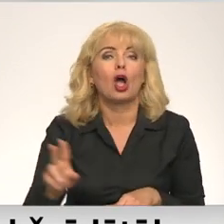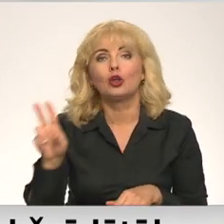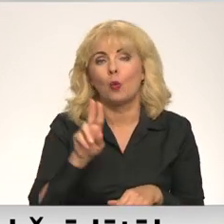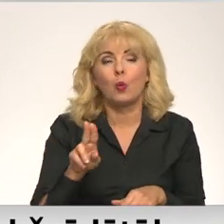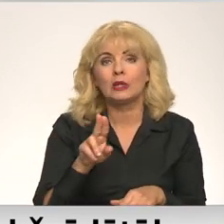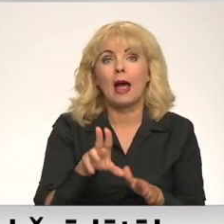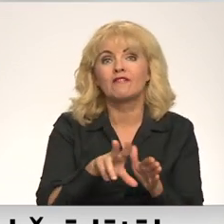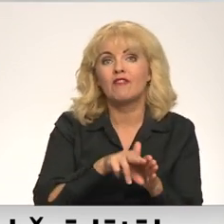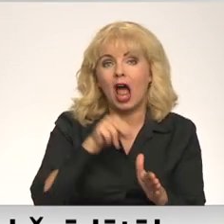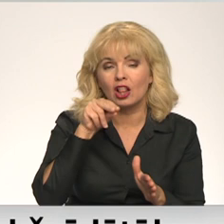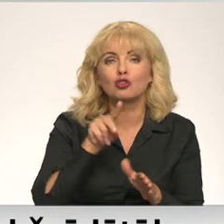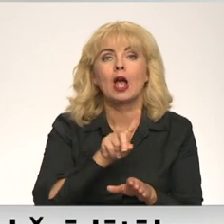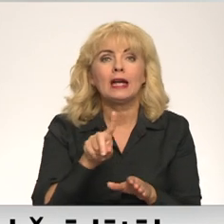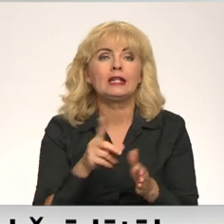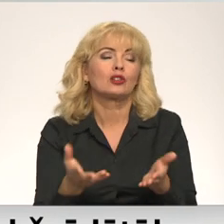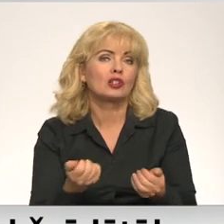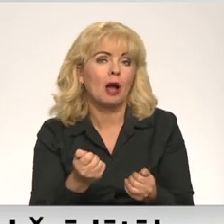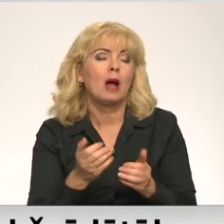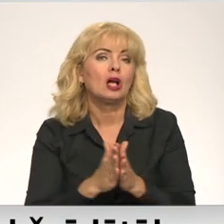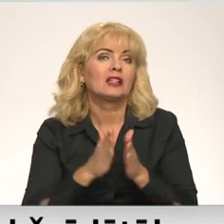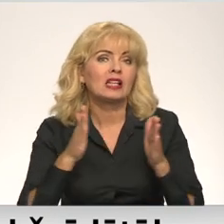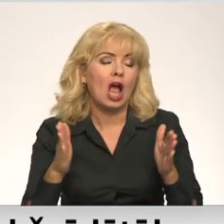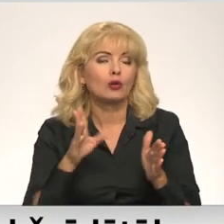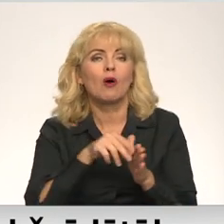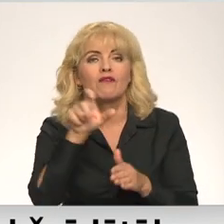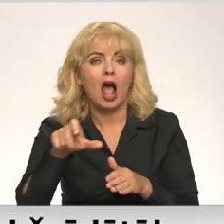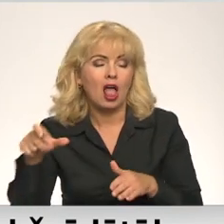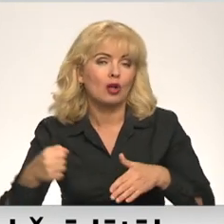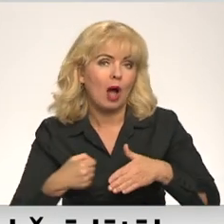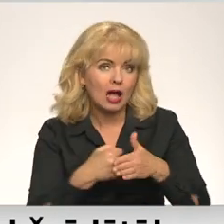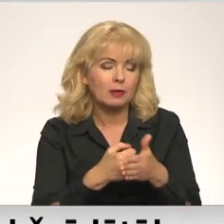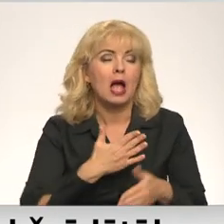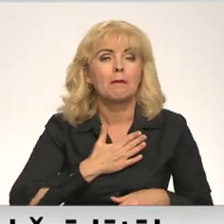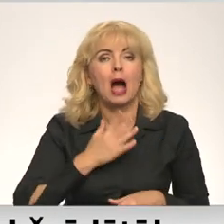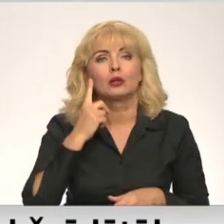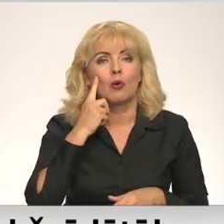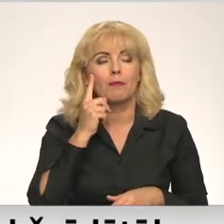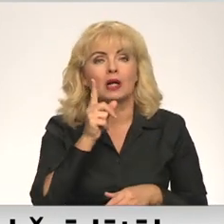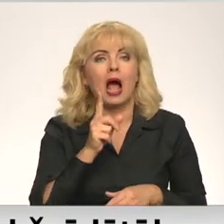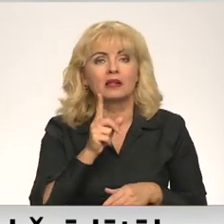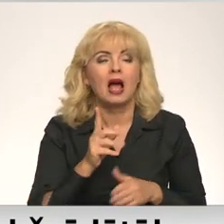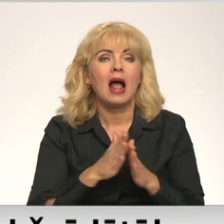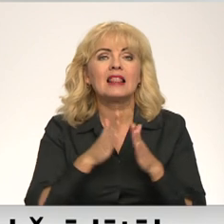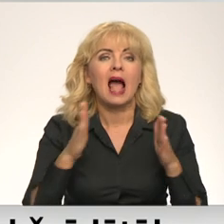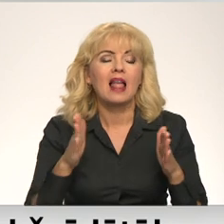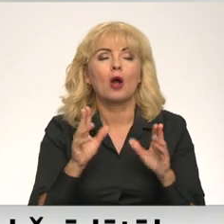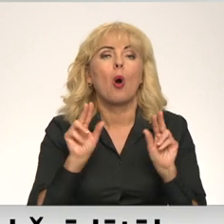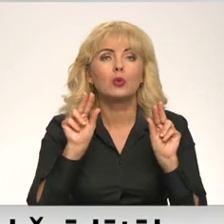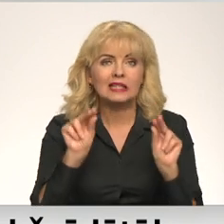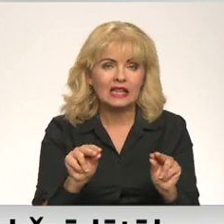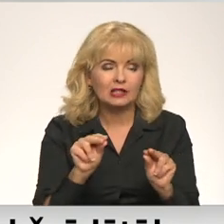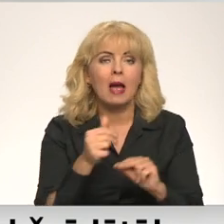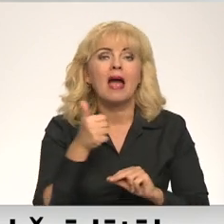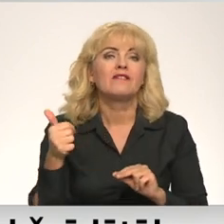vēlēšanās ir saņēmis ļoti lielu vēlētāju atbalstu un, manuprāt, tā ir vislielākā uzticība un